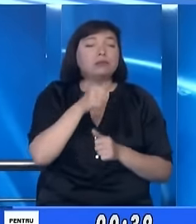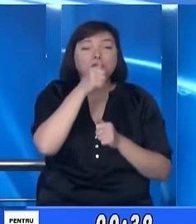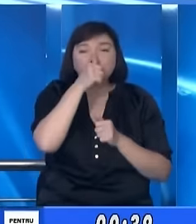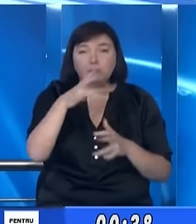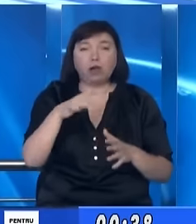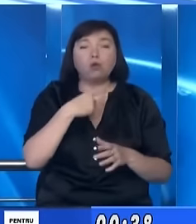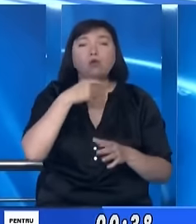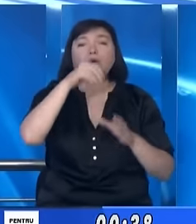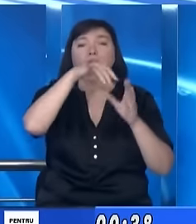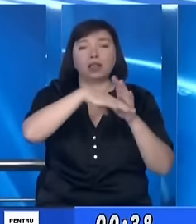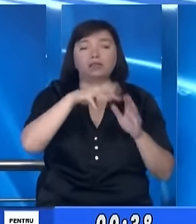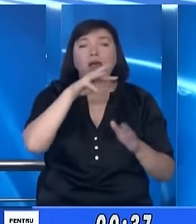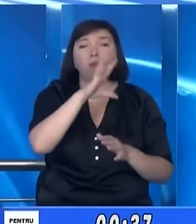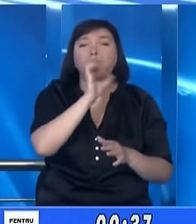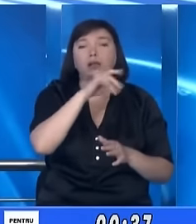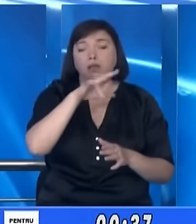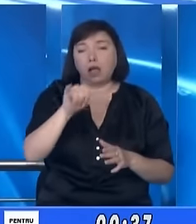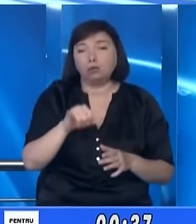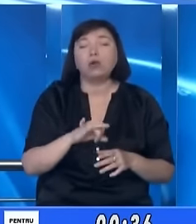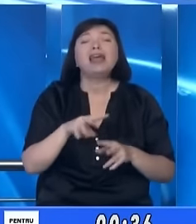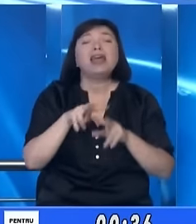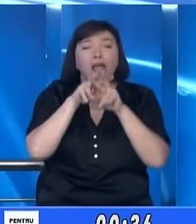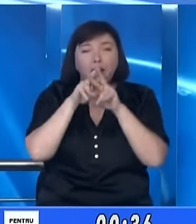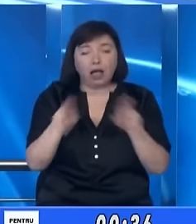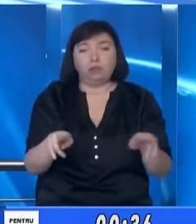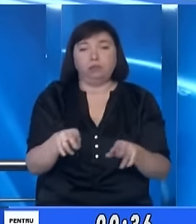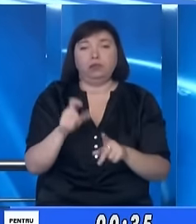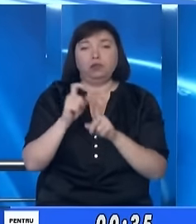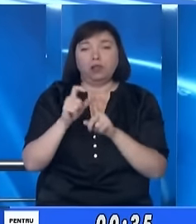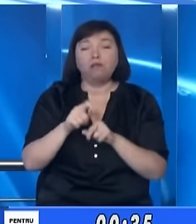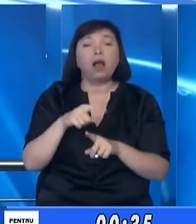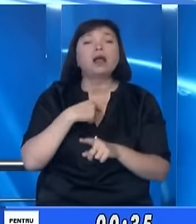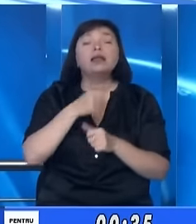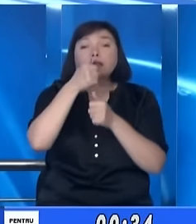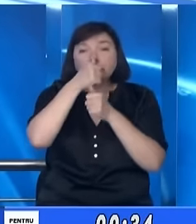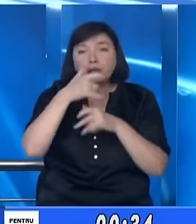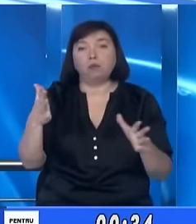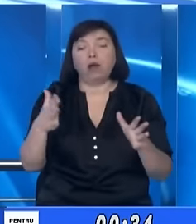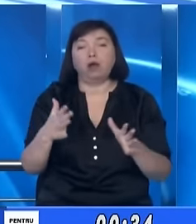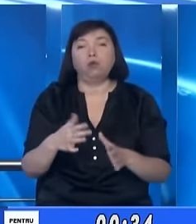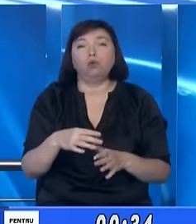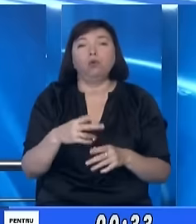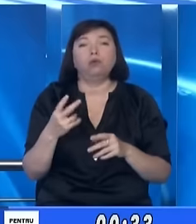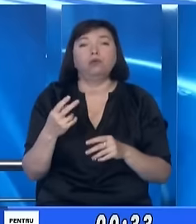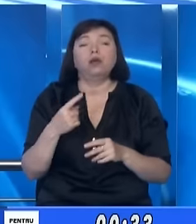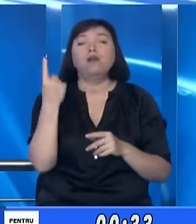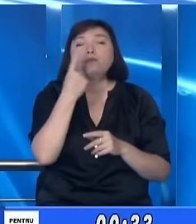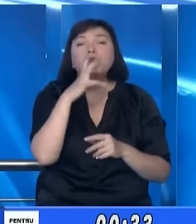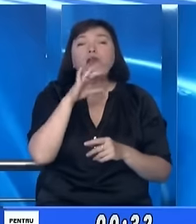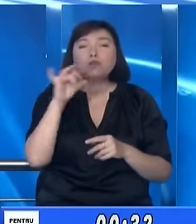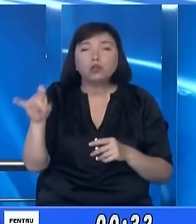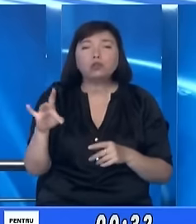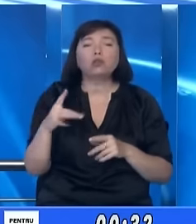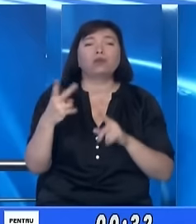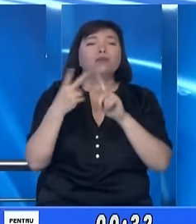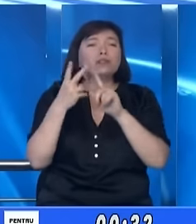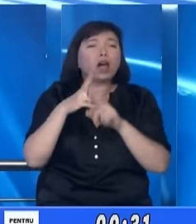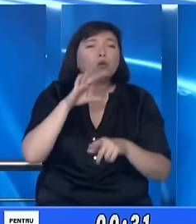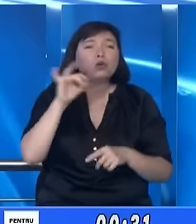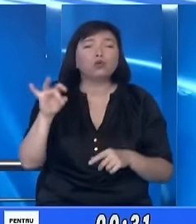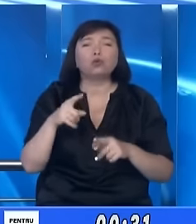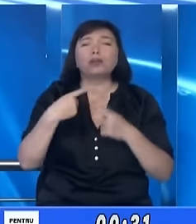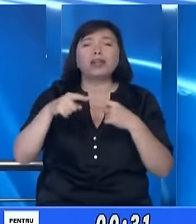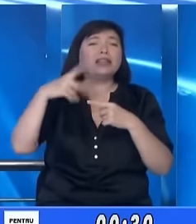votată Maia Sandu și acum cu acești certitudini vă spun că eu nu pot în turul 1, turul 2, ori turul